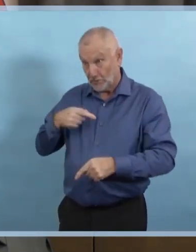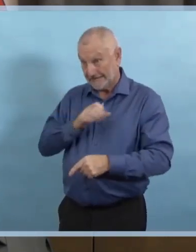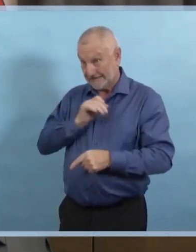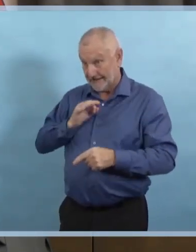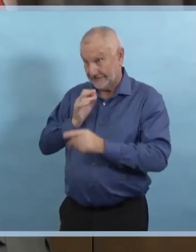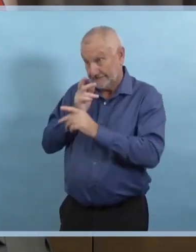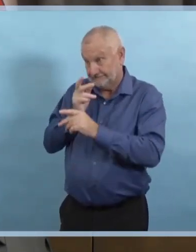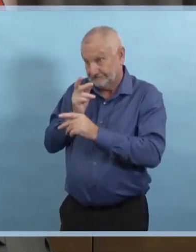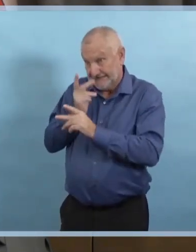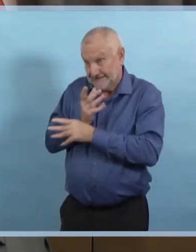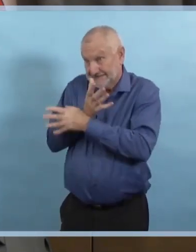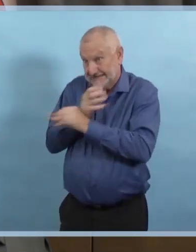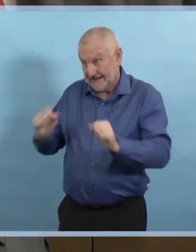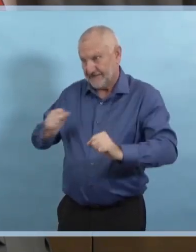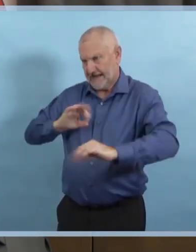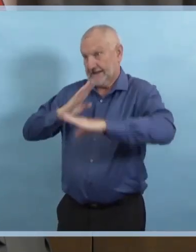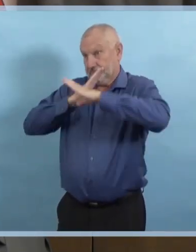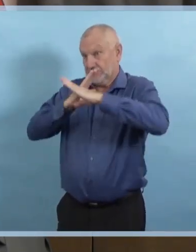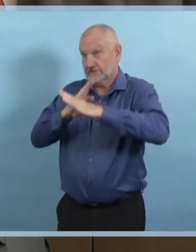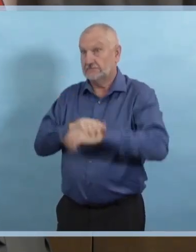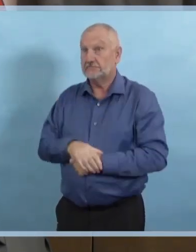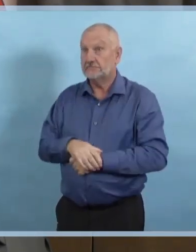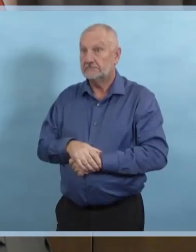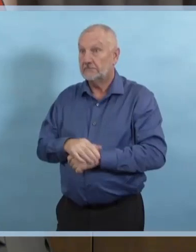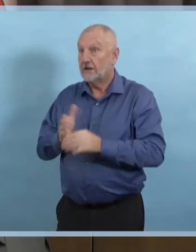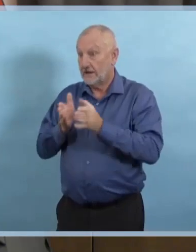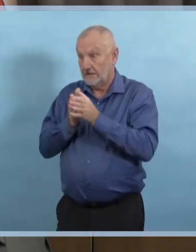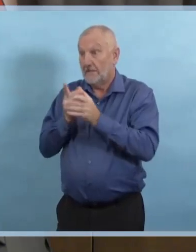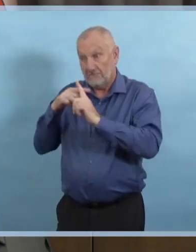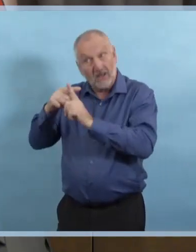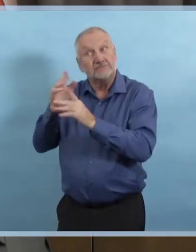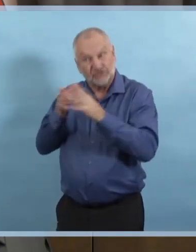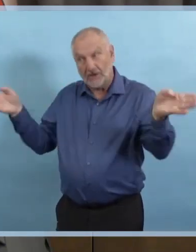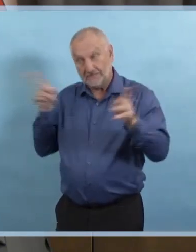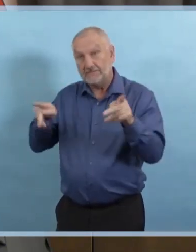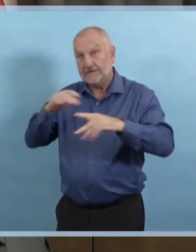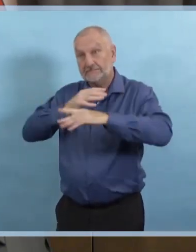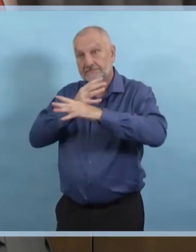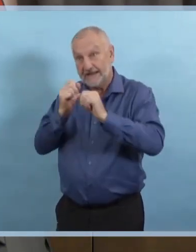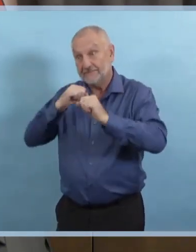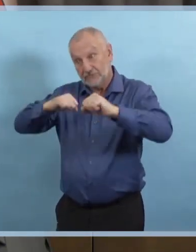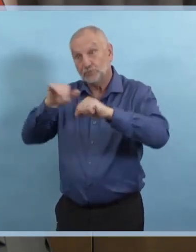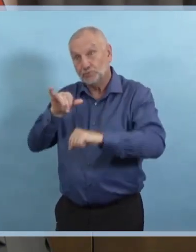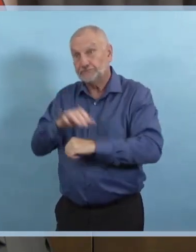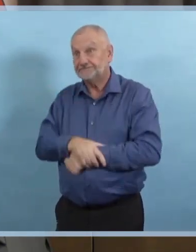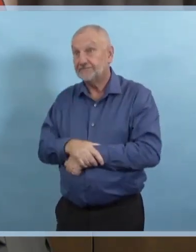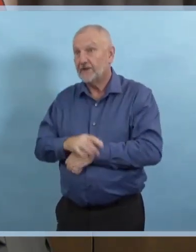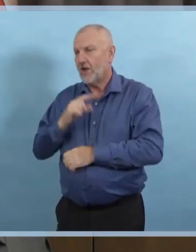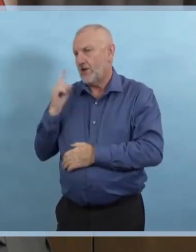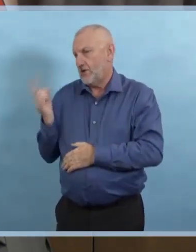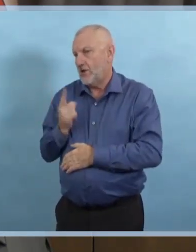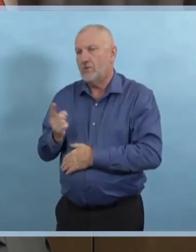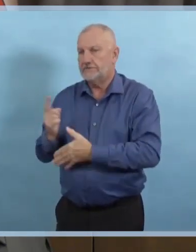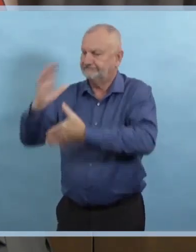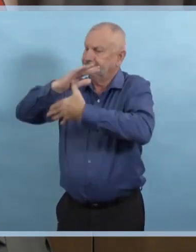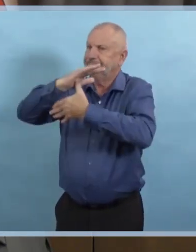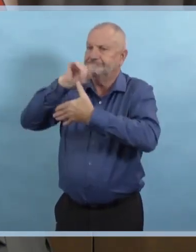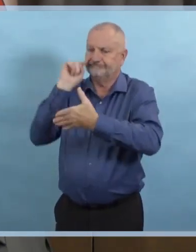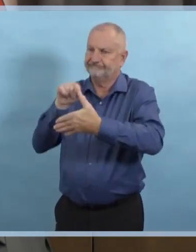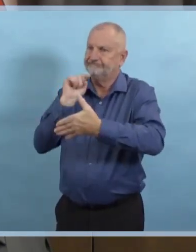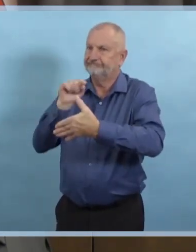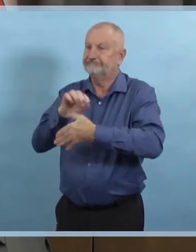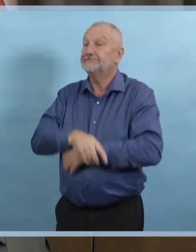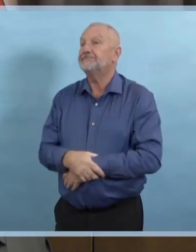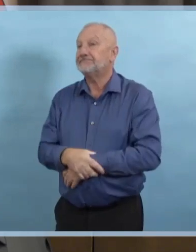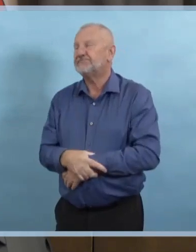c'est notre première priorité et ce sera toujours. Donc, mercredi, quand je reviendrai, je vais fournir